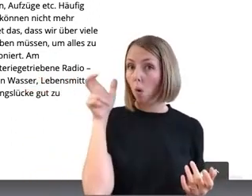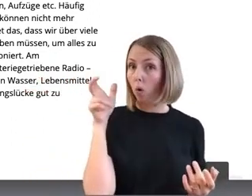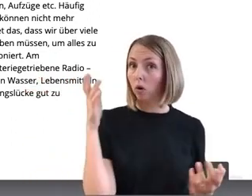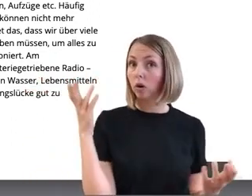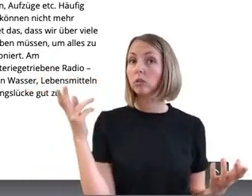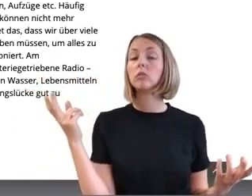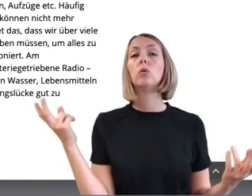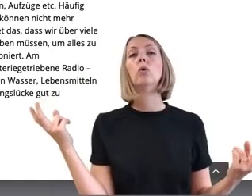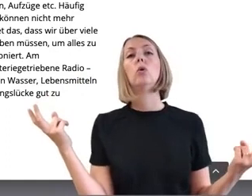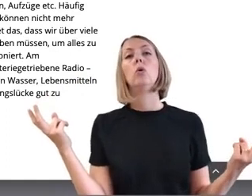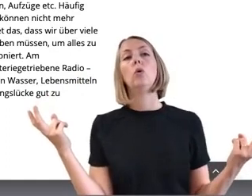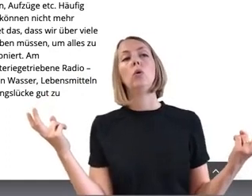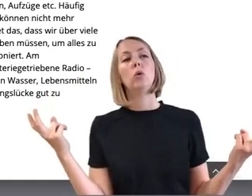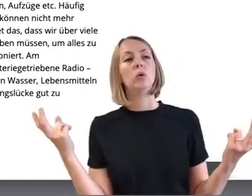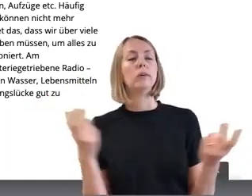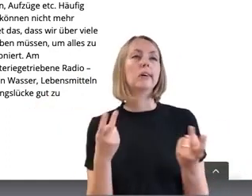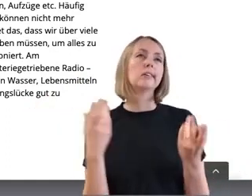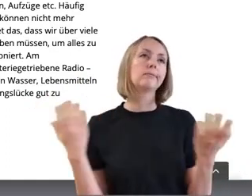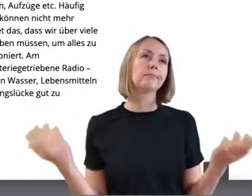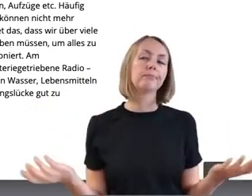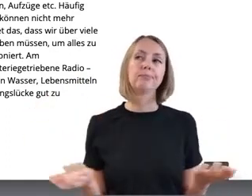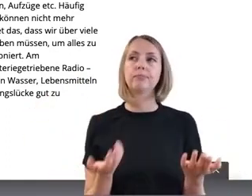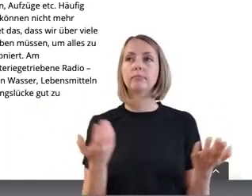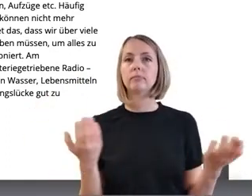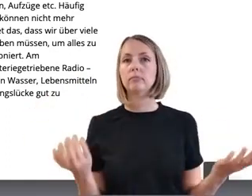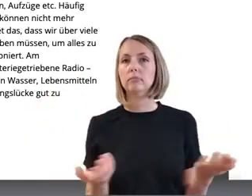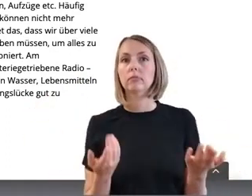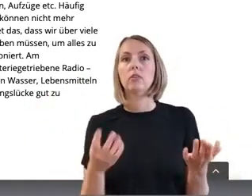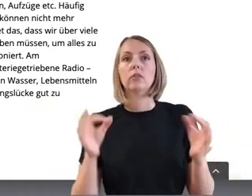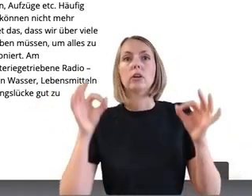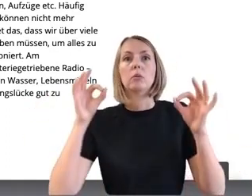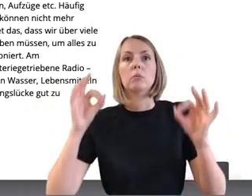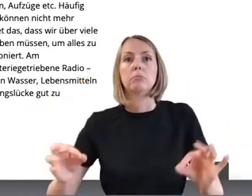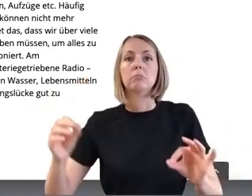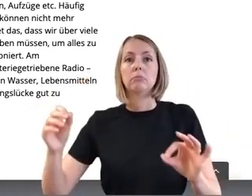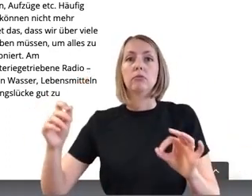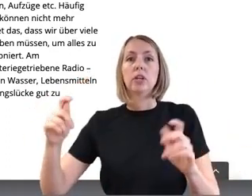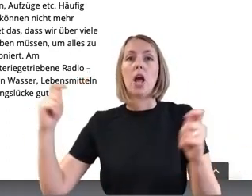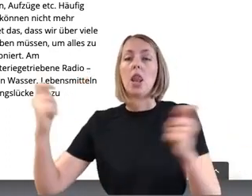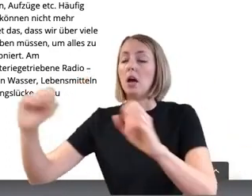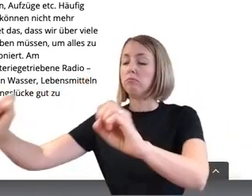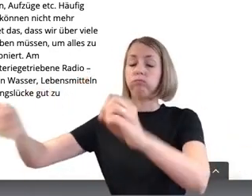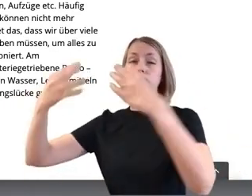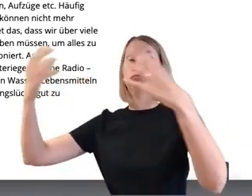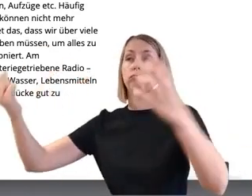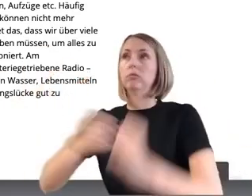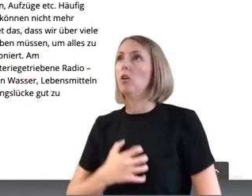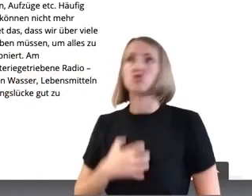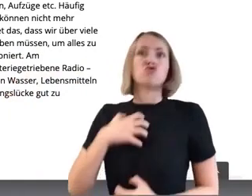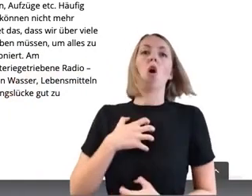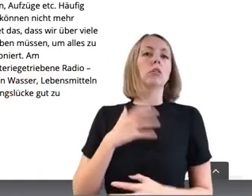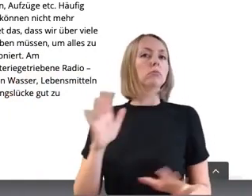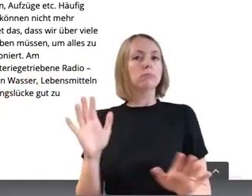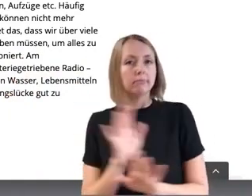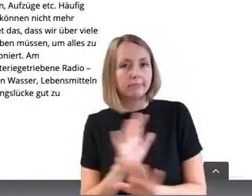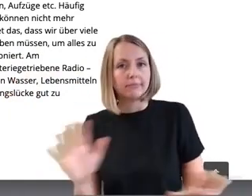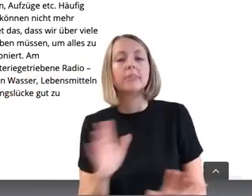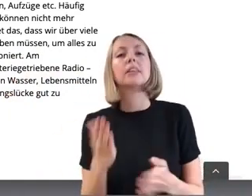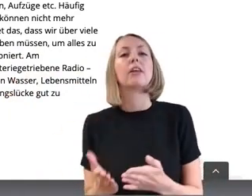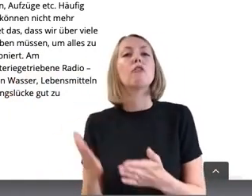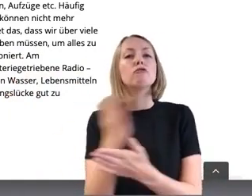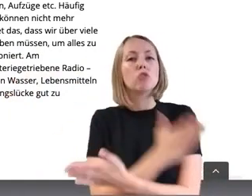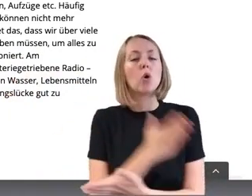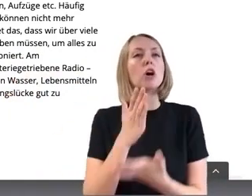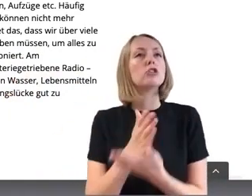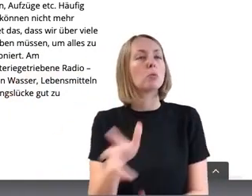um, wenn man sich nicht erschrecken will, anderen das vorzuführen. Also es wird auf jeden Fall angeboten. Wir können